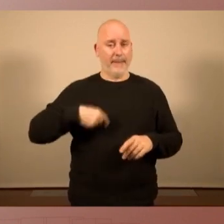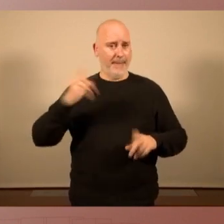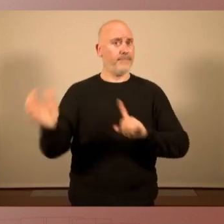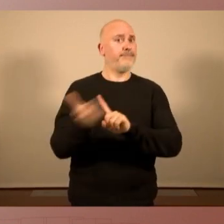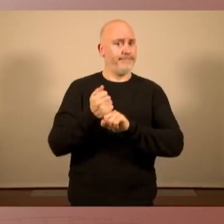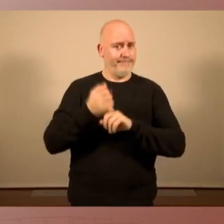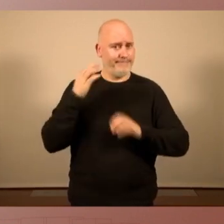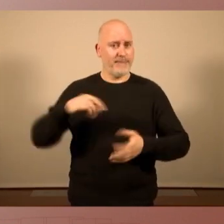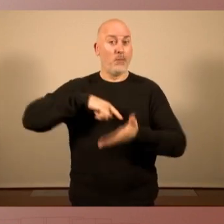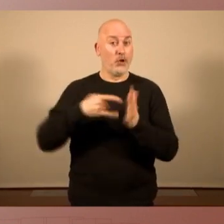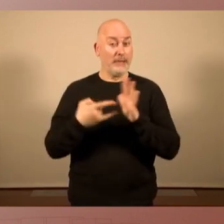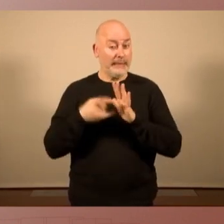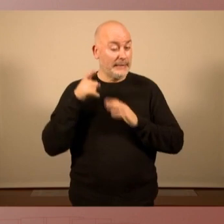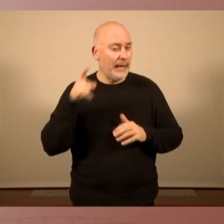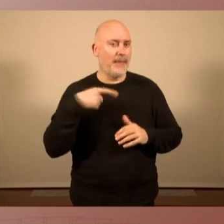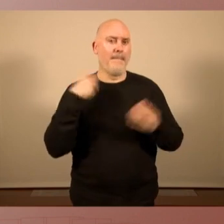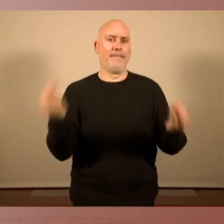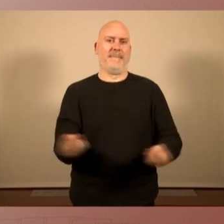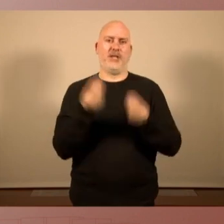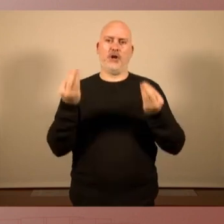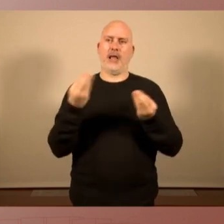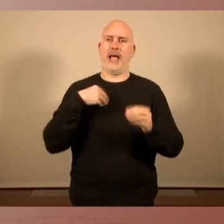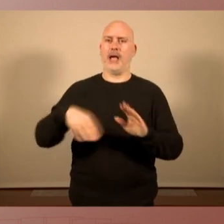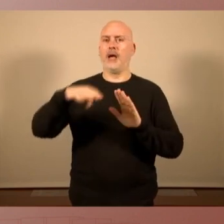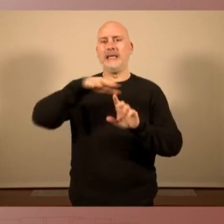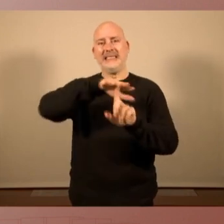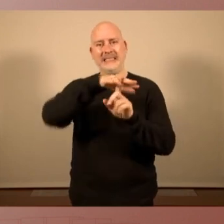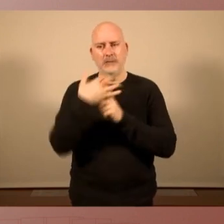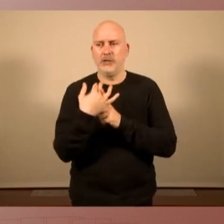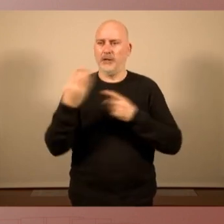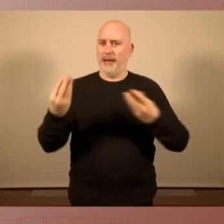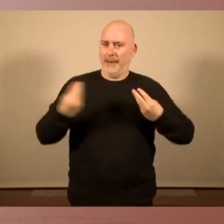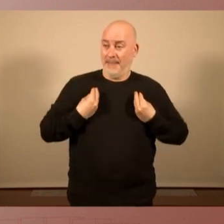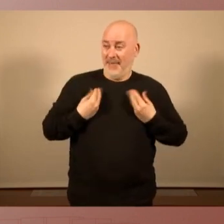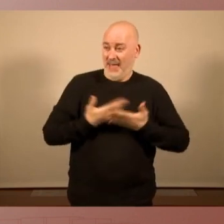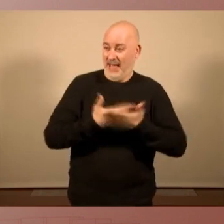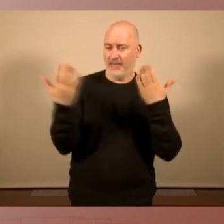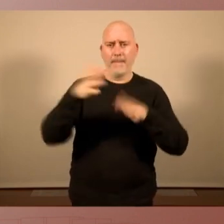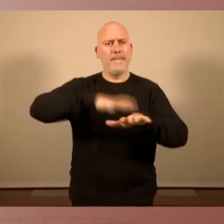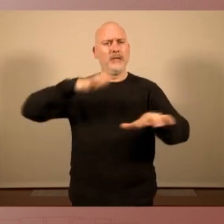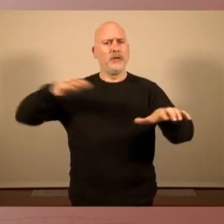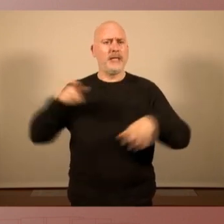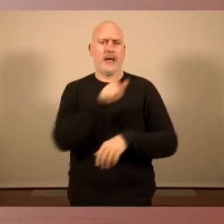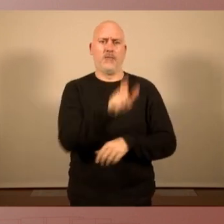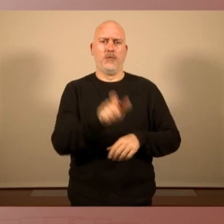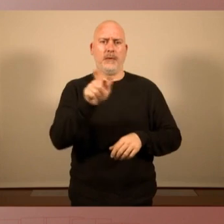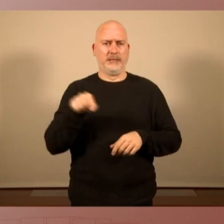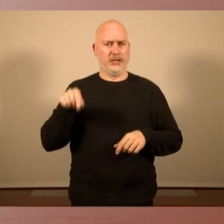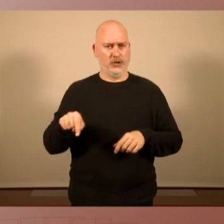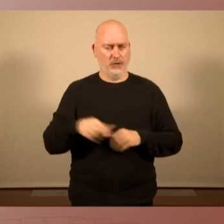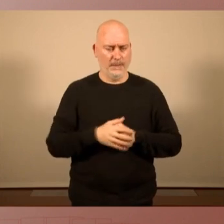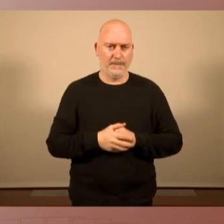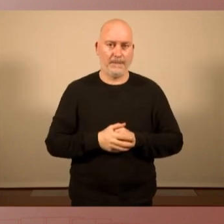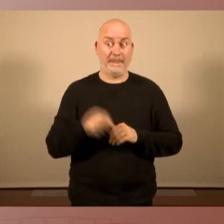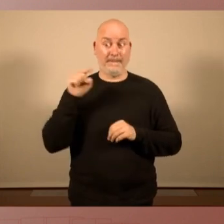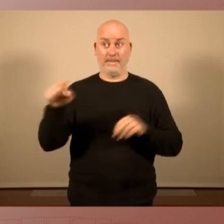nostre projecte de millora de les condicions materials de vida de la majoria de la població. I així és l